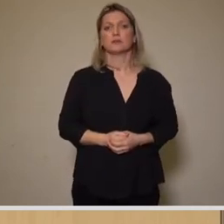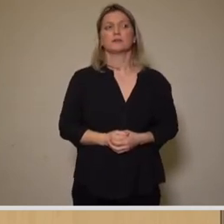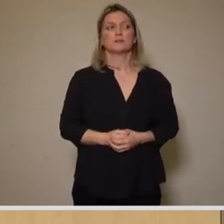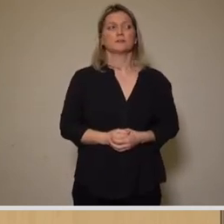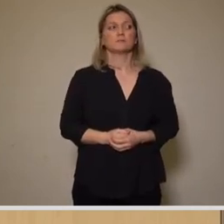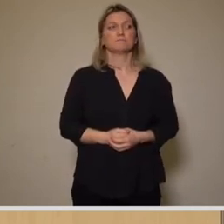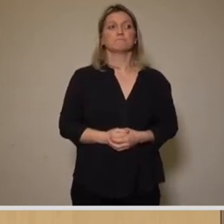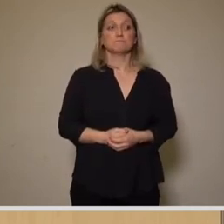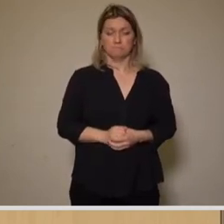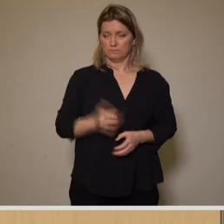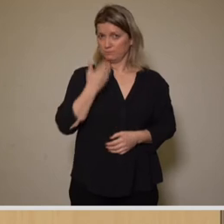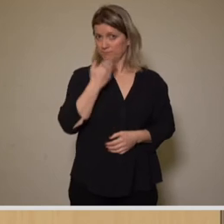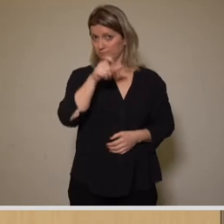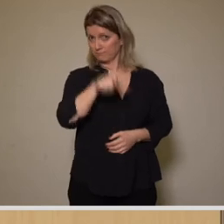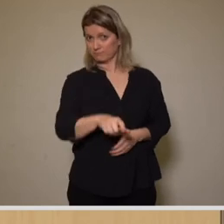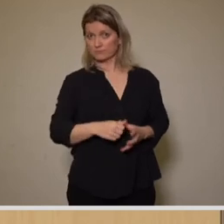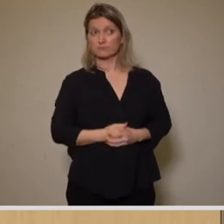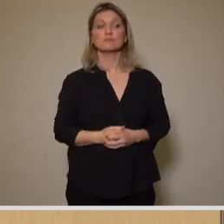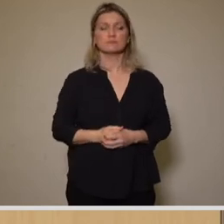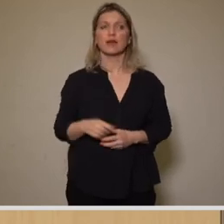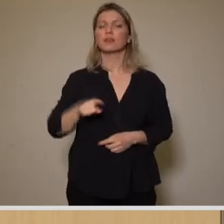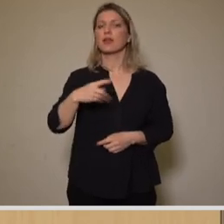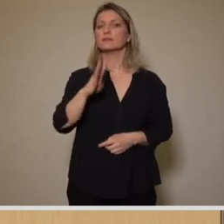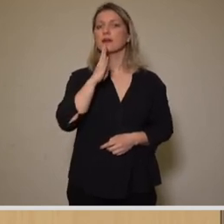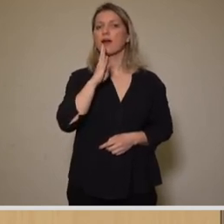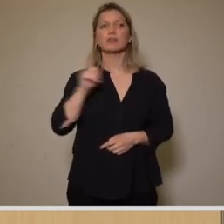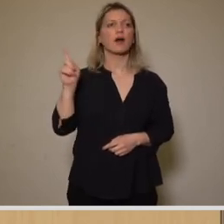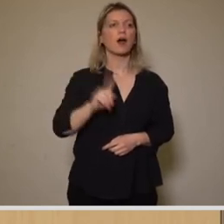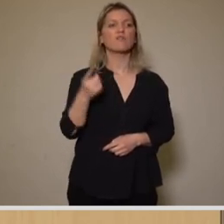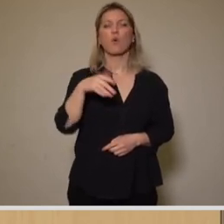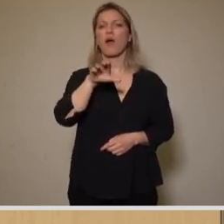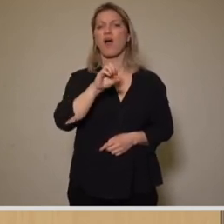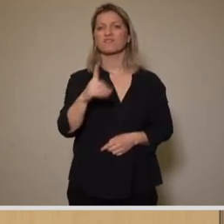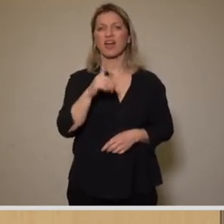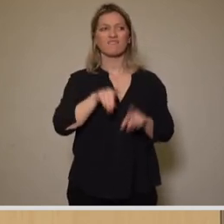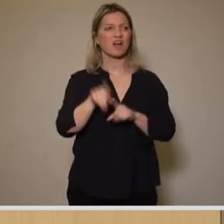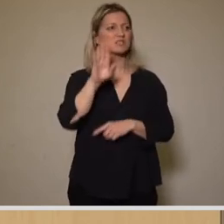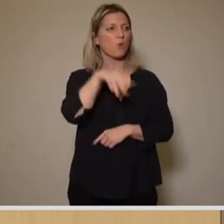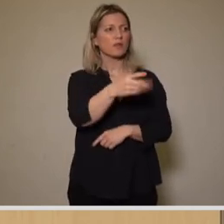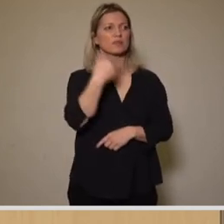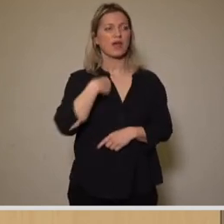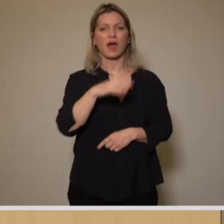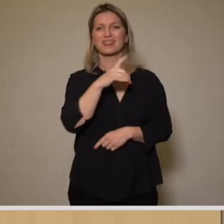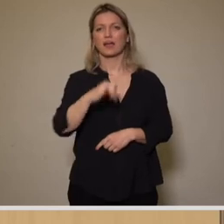Vielen Dank, Herr Böhm. Nächster Redner für die AfD-Fraktion ist Herr Gilke.